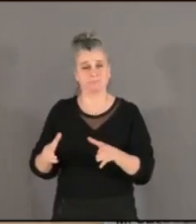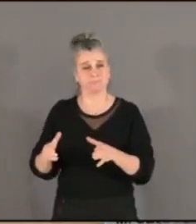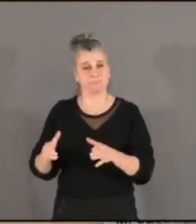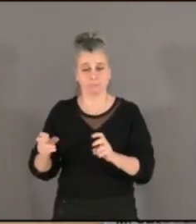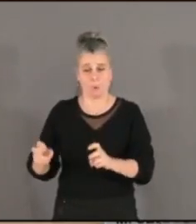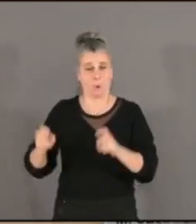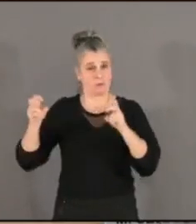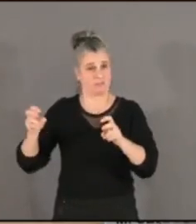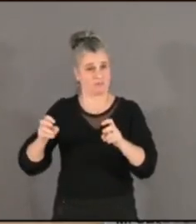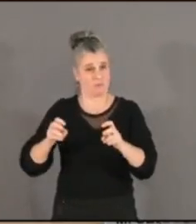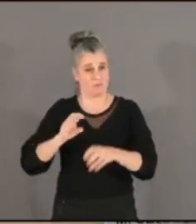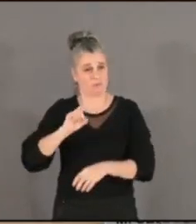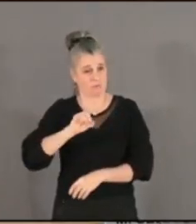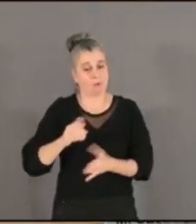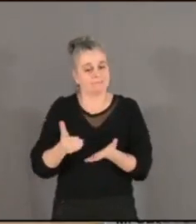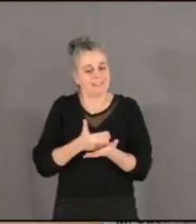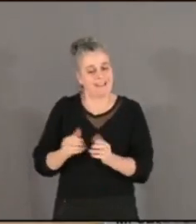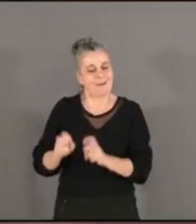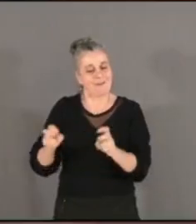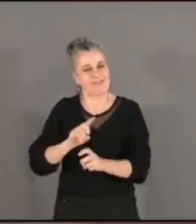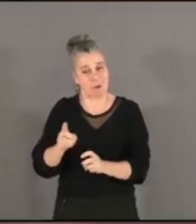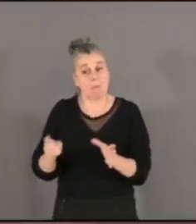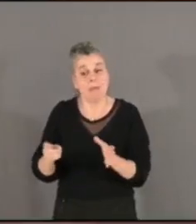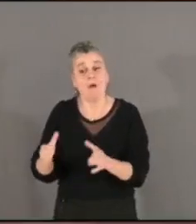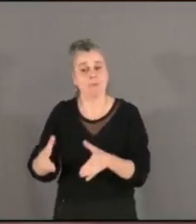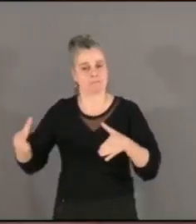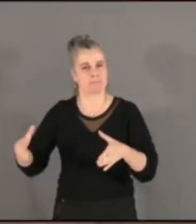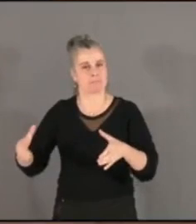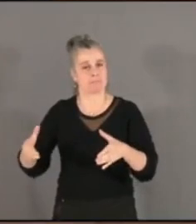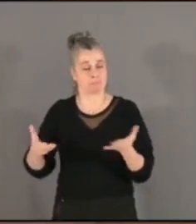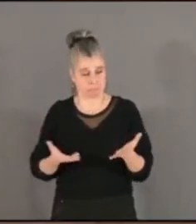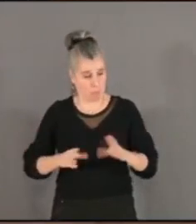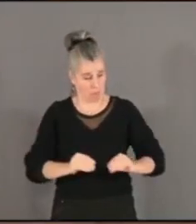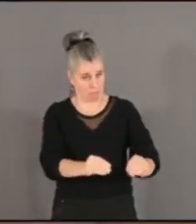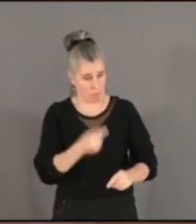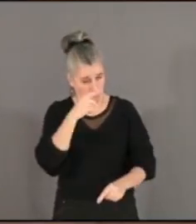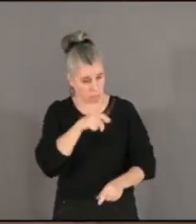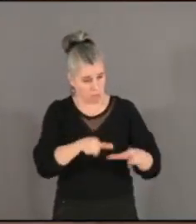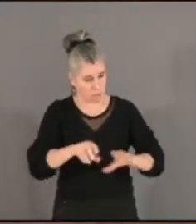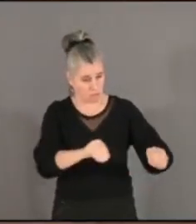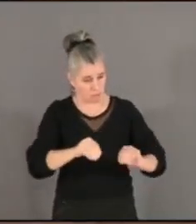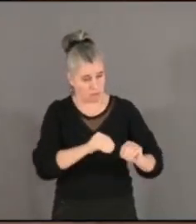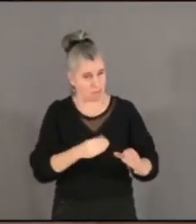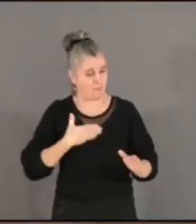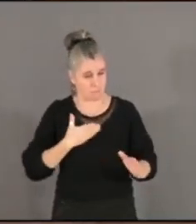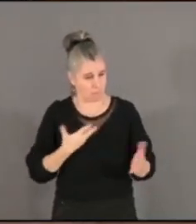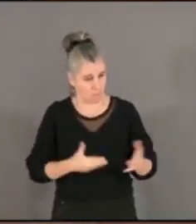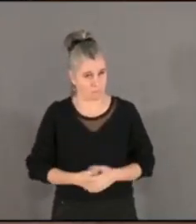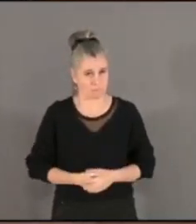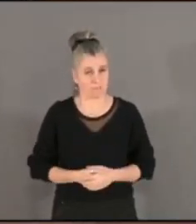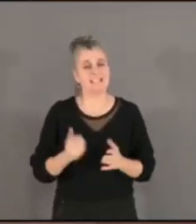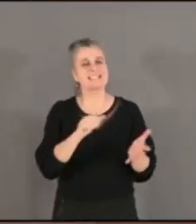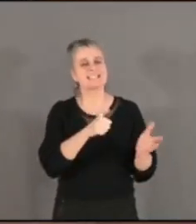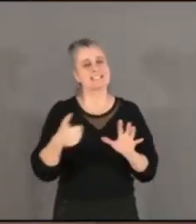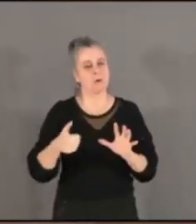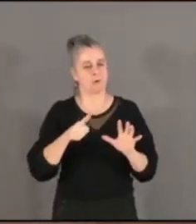en est d'ailleurs le résultat pour le quotidien des Marseillais ? Ce qui représente donc 682 millions d'euros, soit près